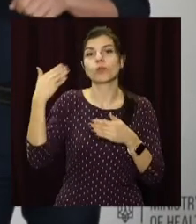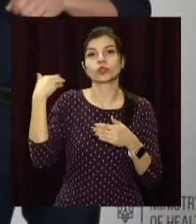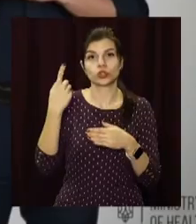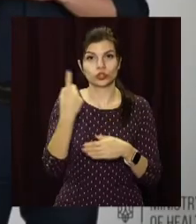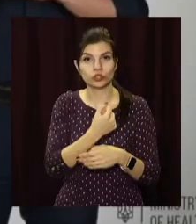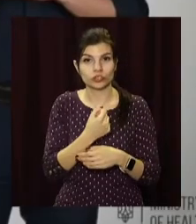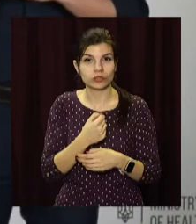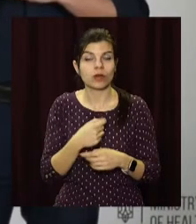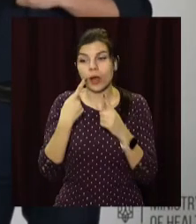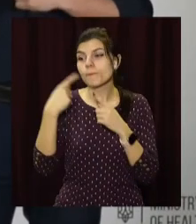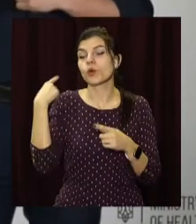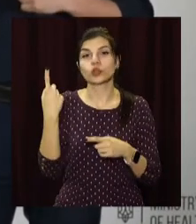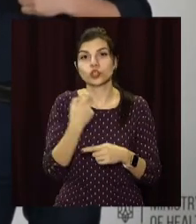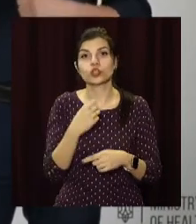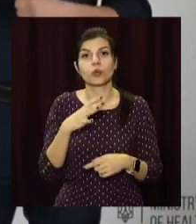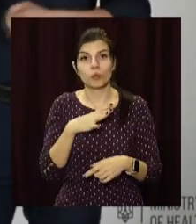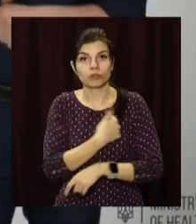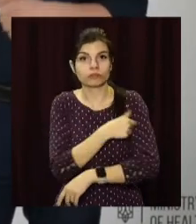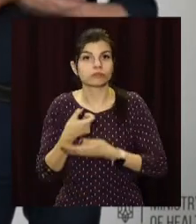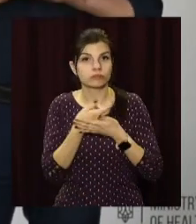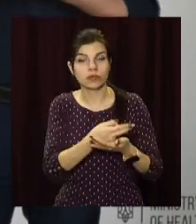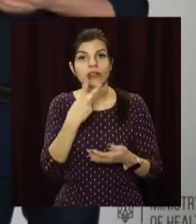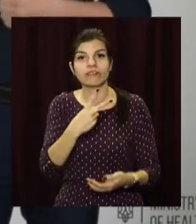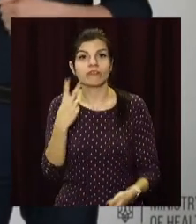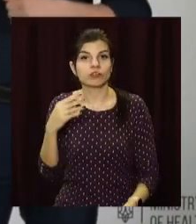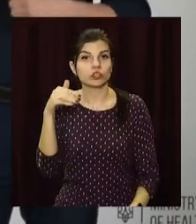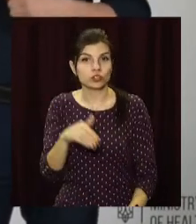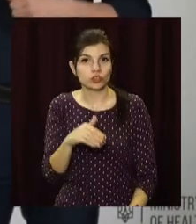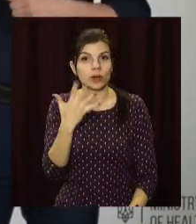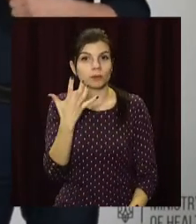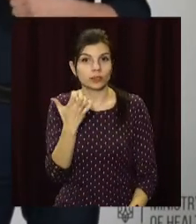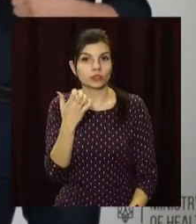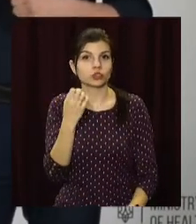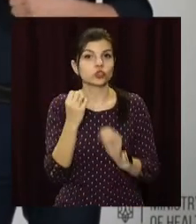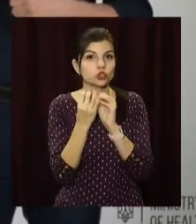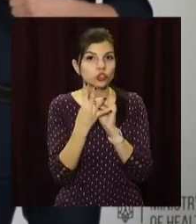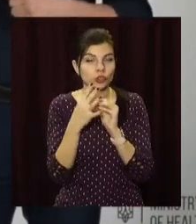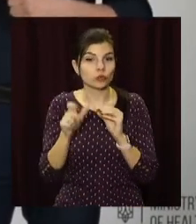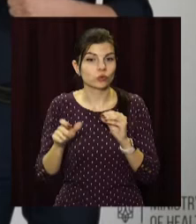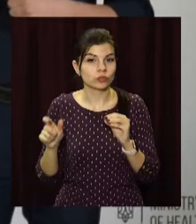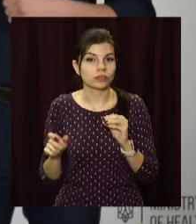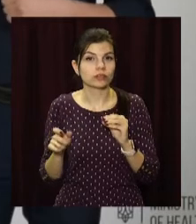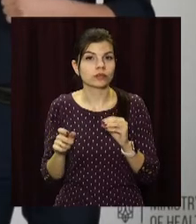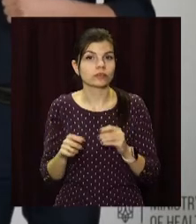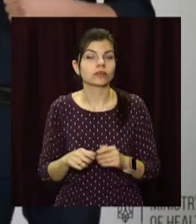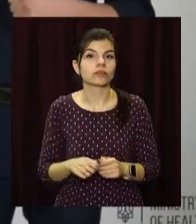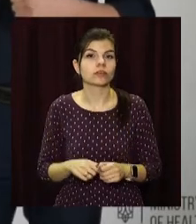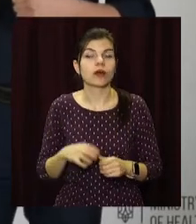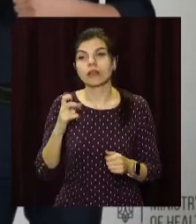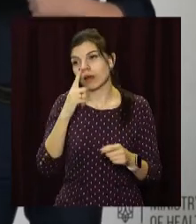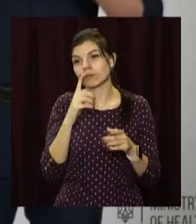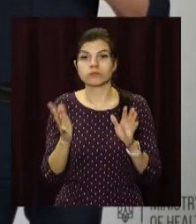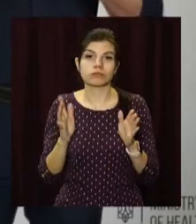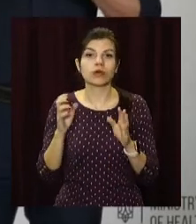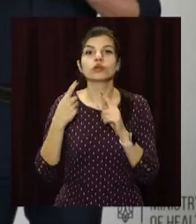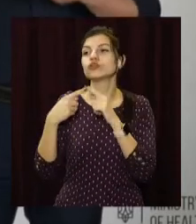тижнем. Минулого тижня було госпіталізовано 22 514 людей, на відміну